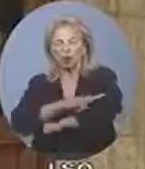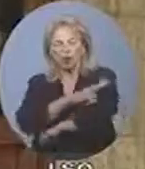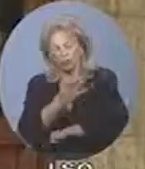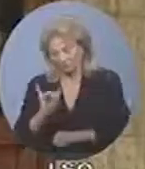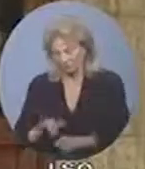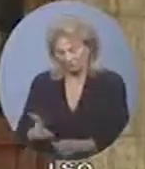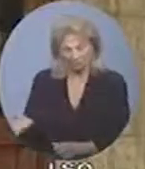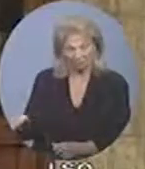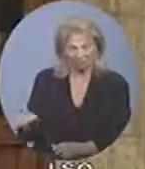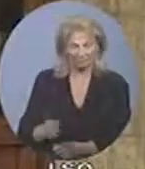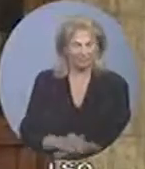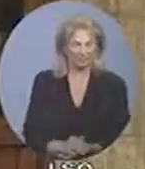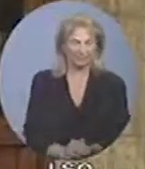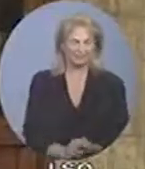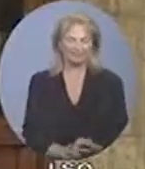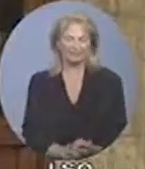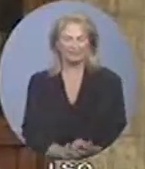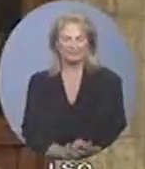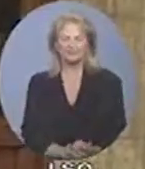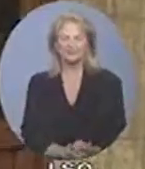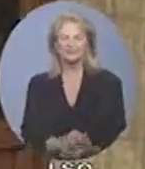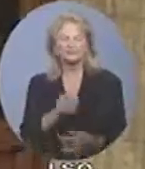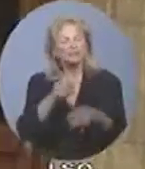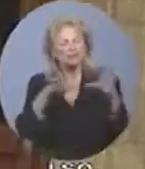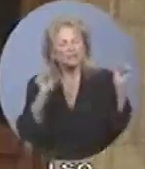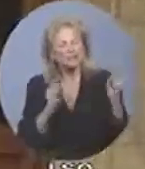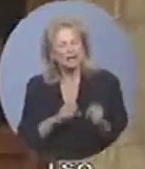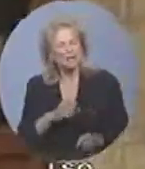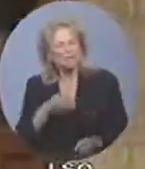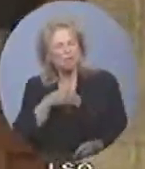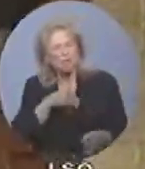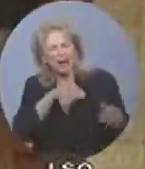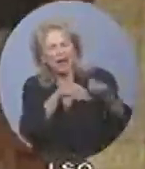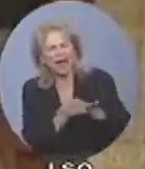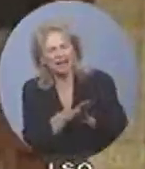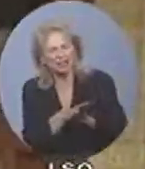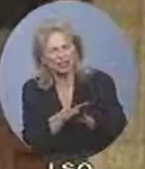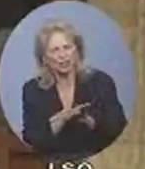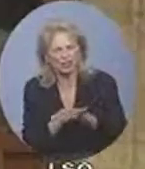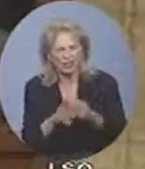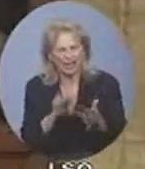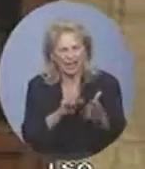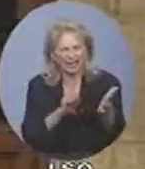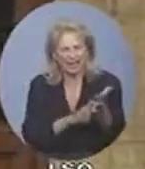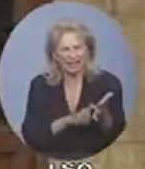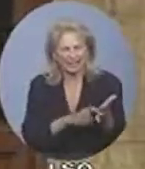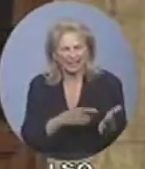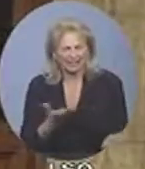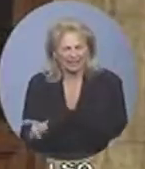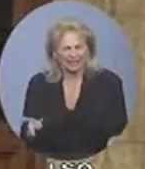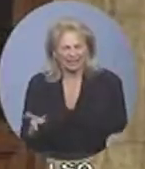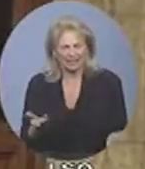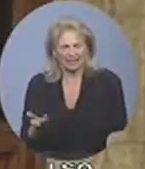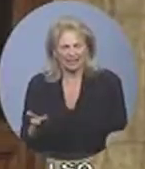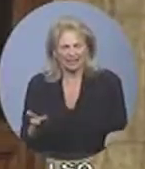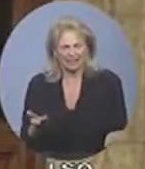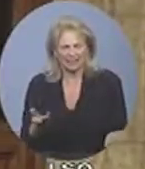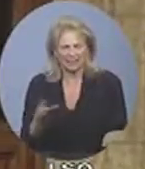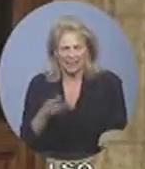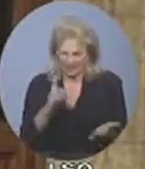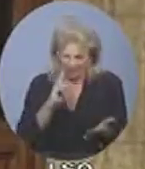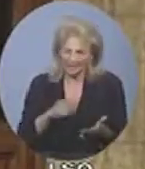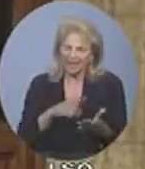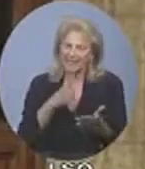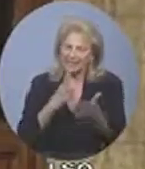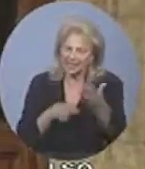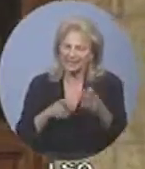Mr. Speaker, why the cover-up on the date? Why the cover-up? Soyez clairs, l'organisation de la taxe de